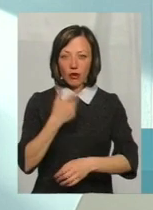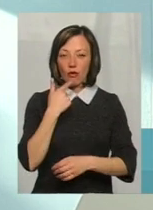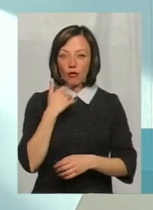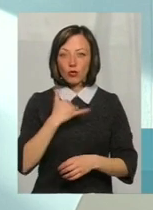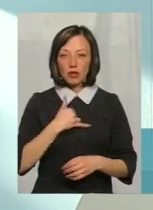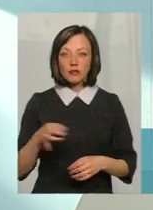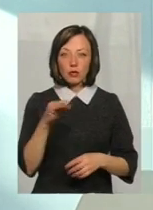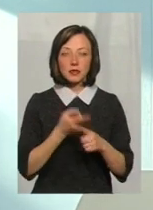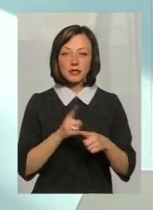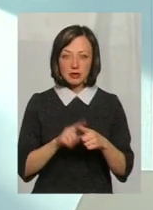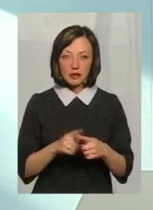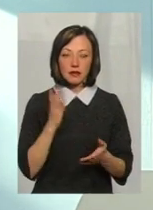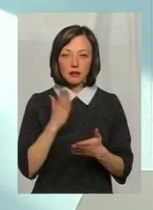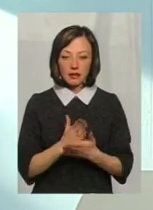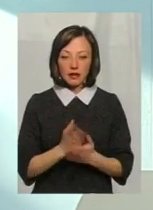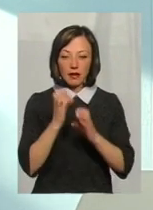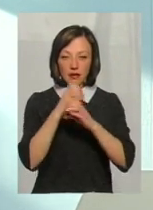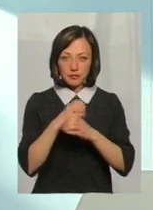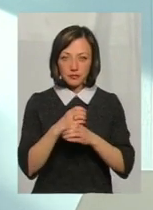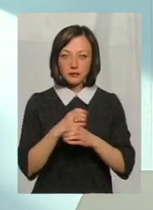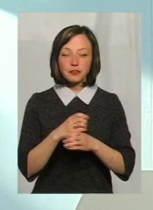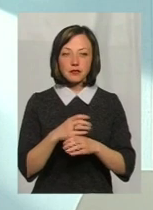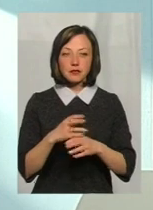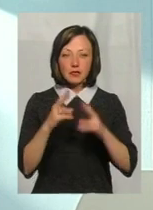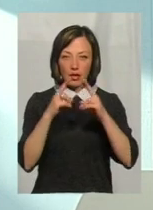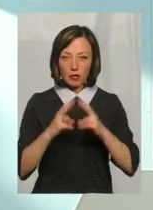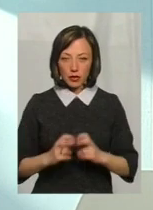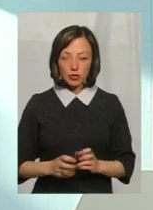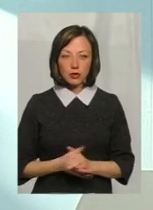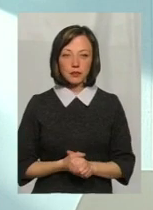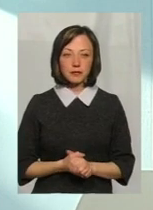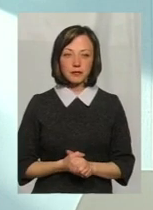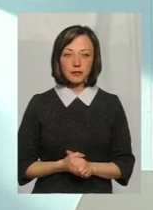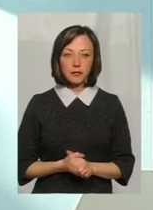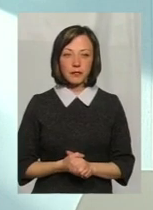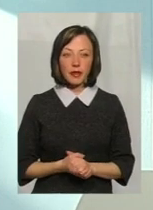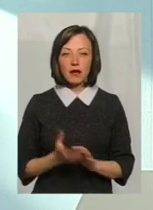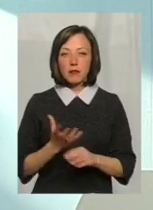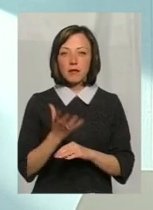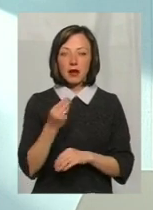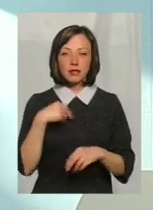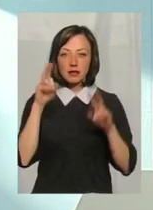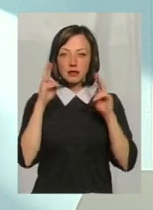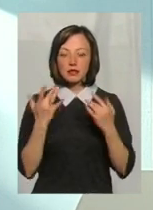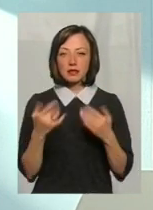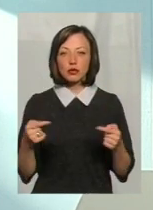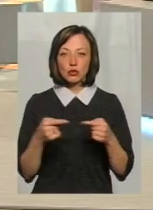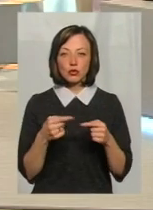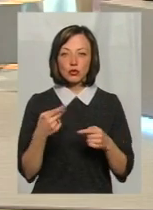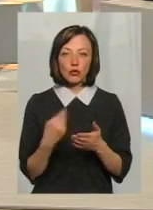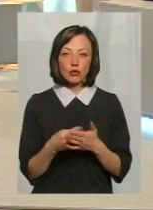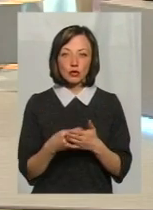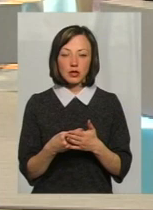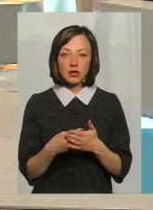області, до речі, це визначає наша вірусологічна лабораторія. Аналіз платний, я не знаю, скільки він точно коштує, по